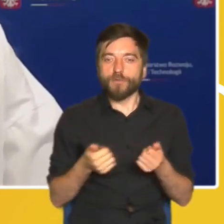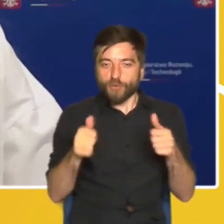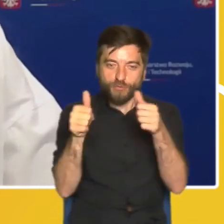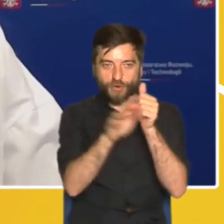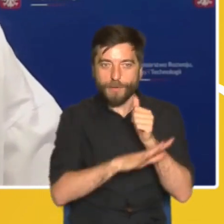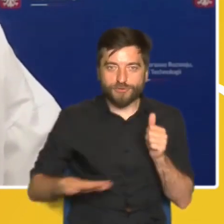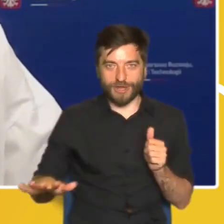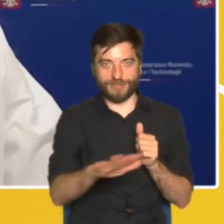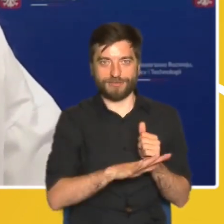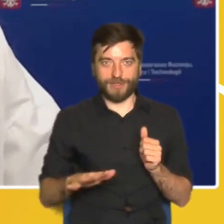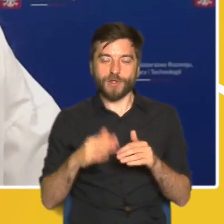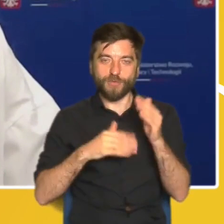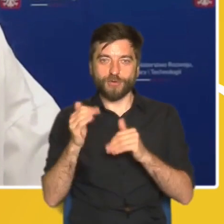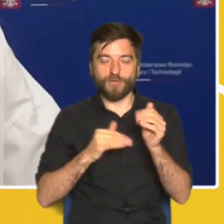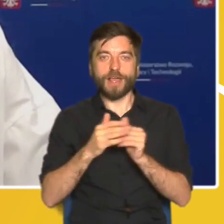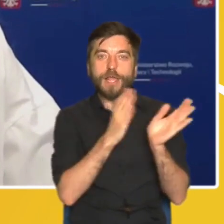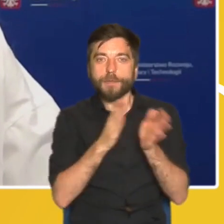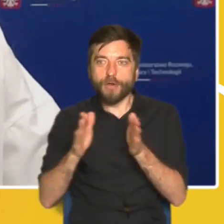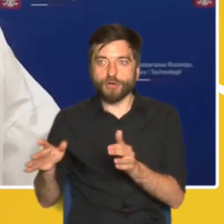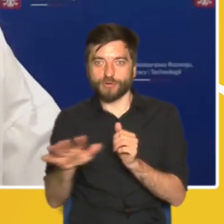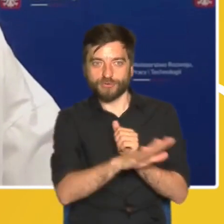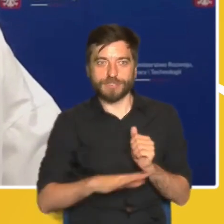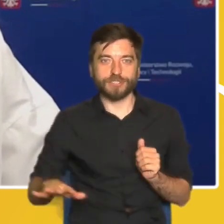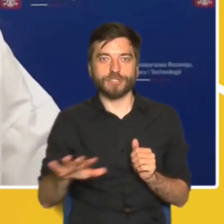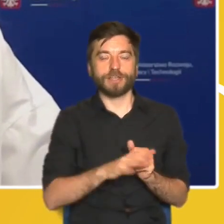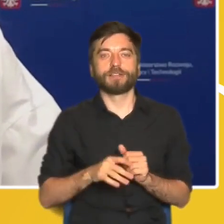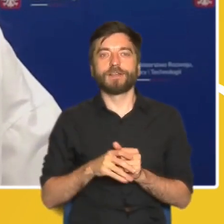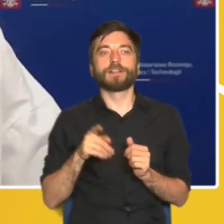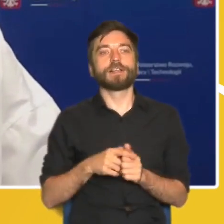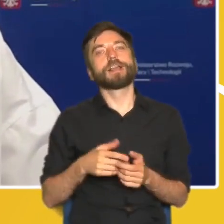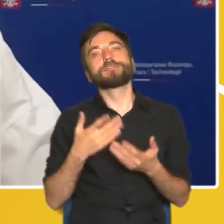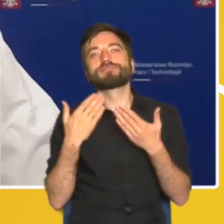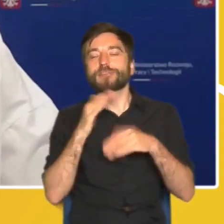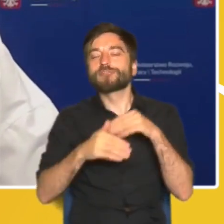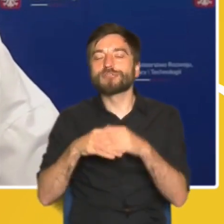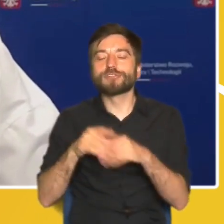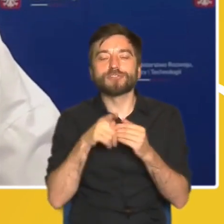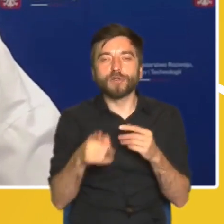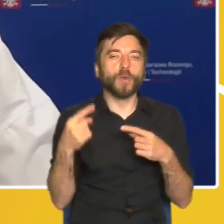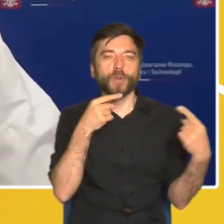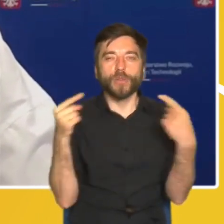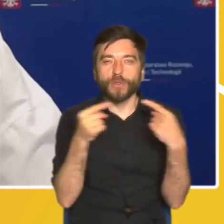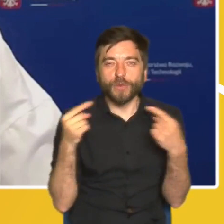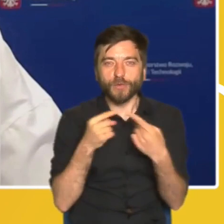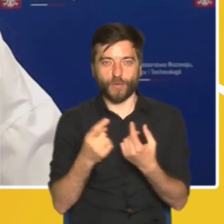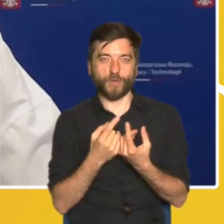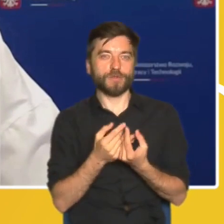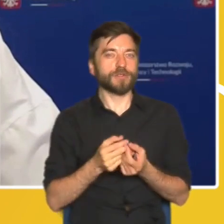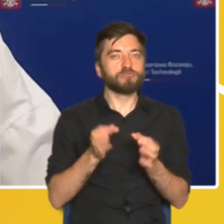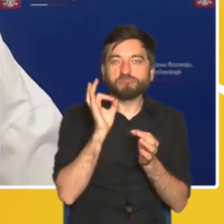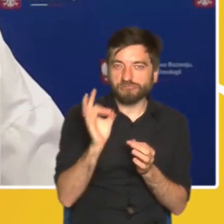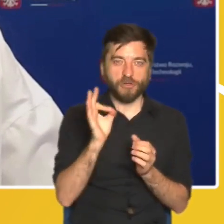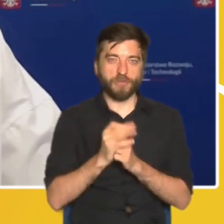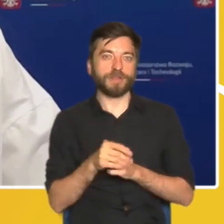ładu przestrzennego w naszym kraju. Życzę Państwu owocnych dyskusji, owocnych obrad w trakcie dzisiejszej